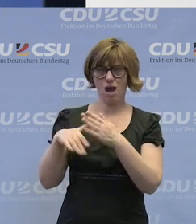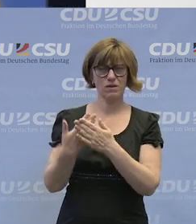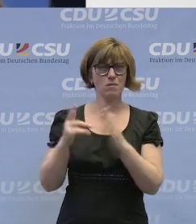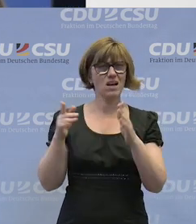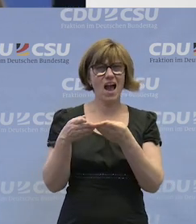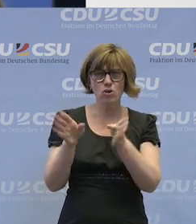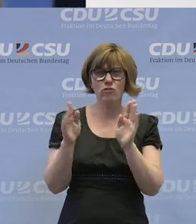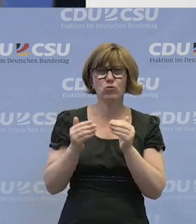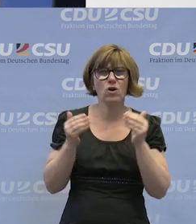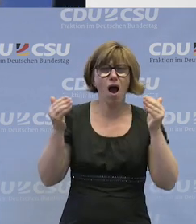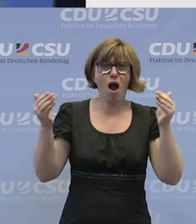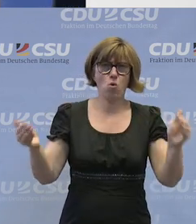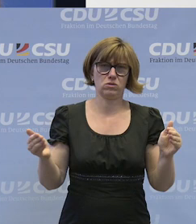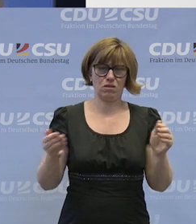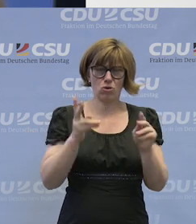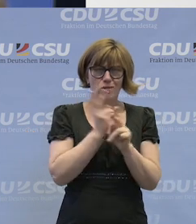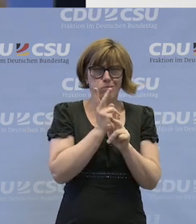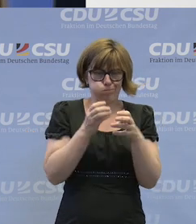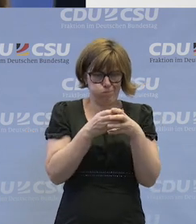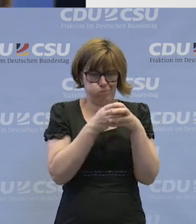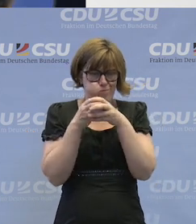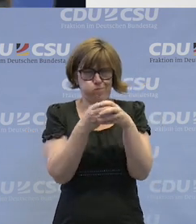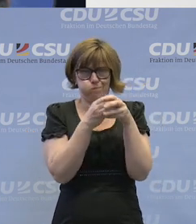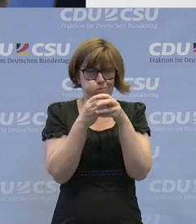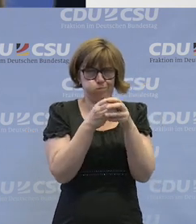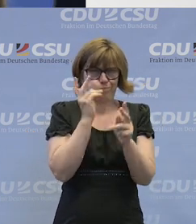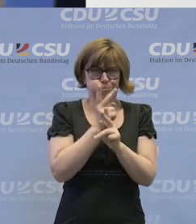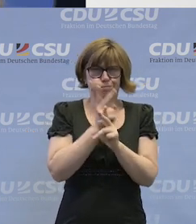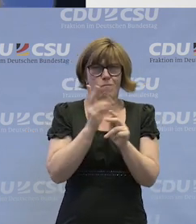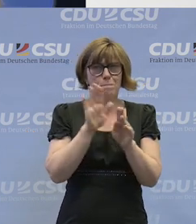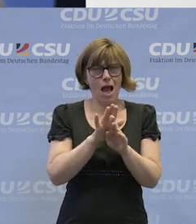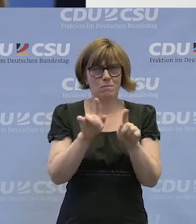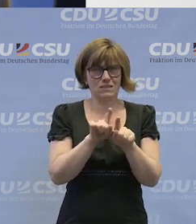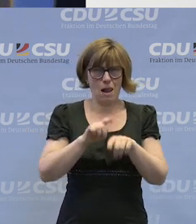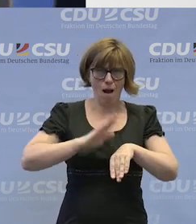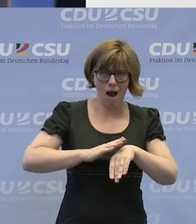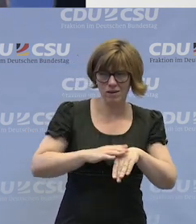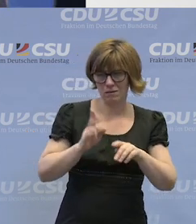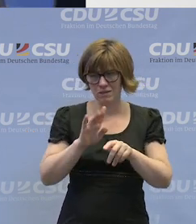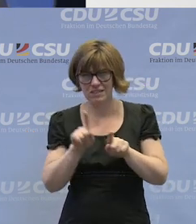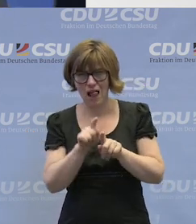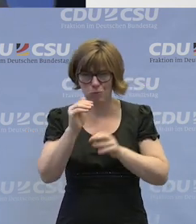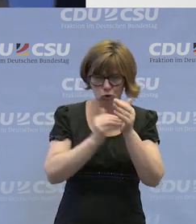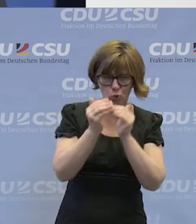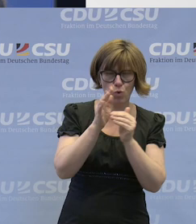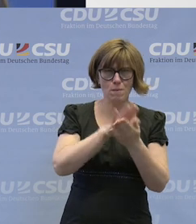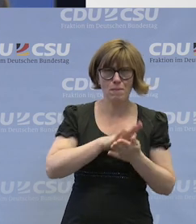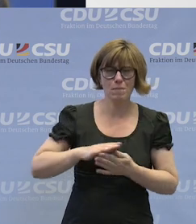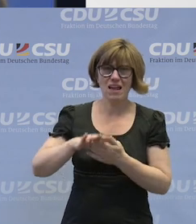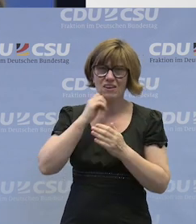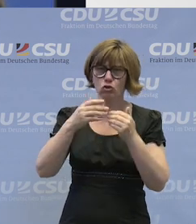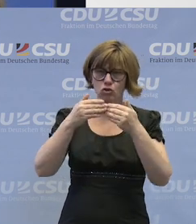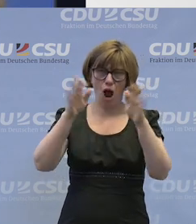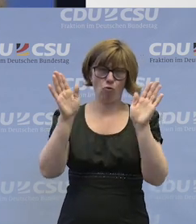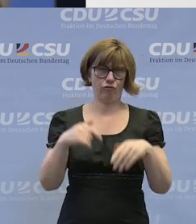keine Öffnung nach außen. Es ist wieder das Gleiche. Es bleibt in den gleichen Händen, in der gleichen Struktur. Das möchte ich gerne